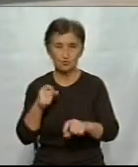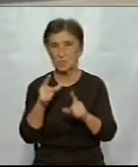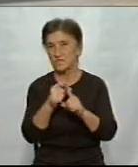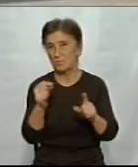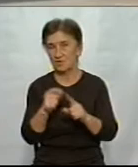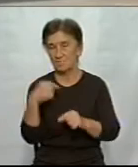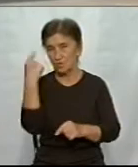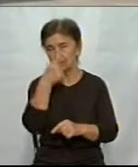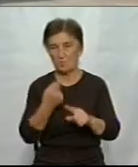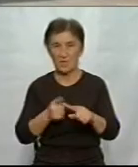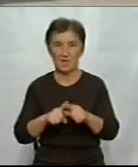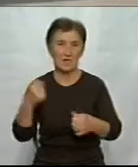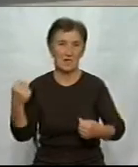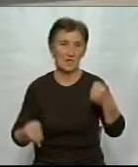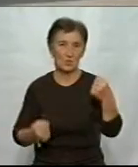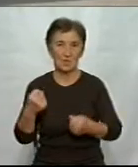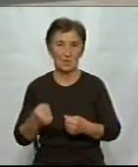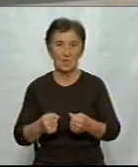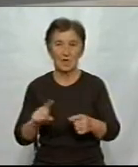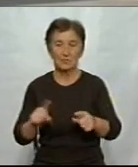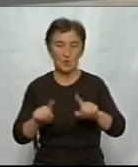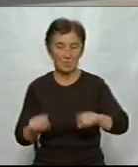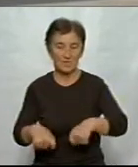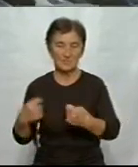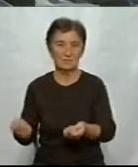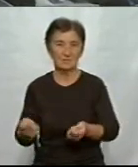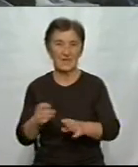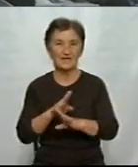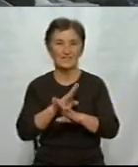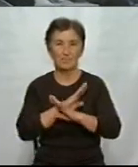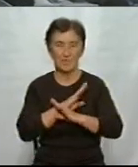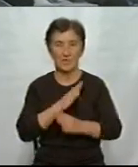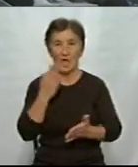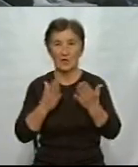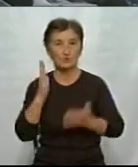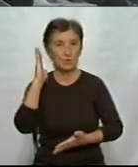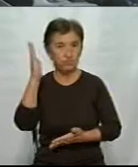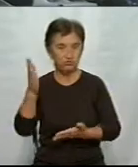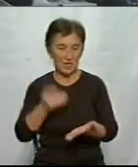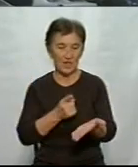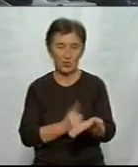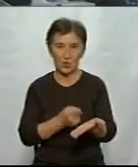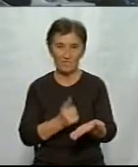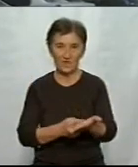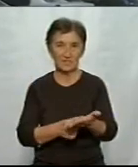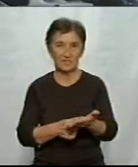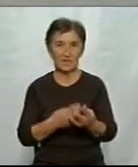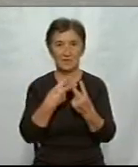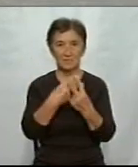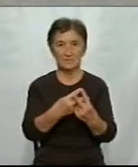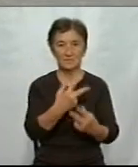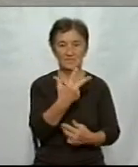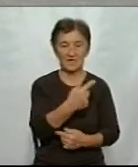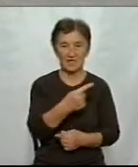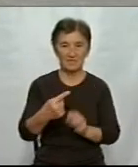руху особи, яка керує транспортним засобом, що спочинила смерть потерпілого. Якщо буде вона доведена, передбачає позбавлення волі від 3 до 8 років.